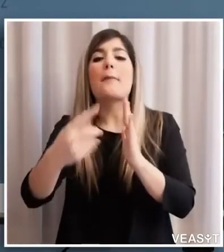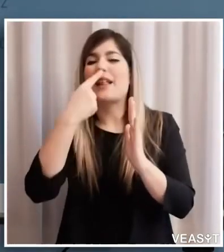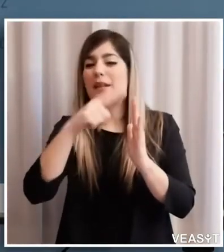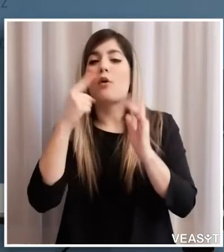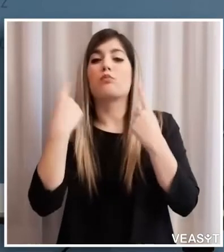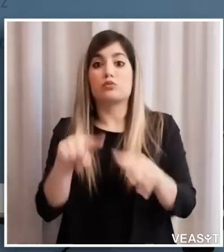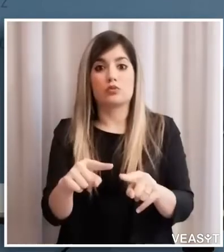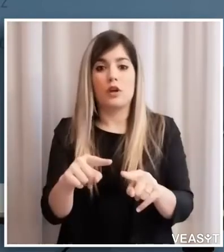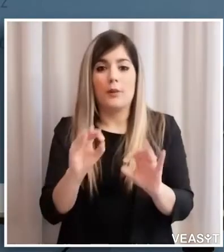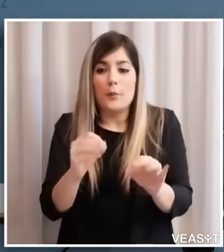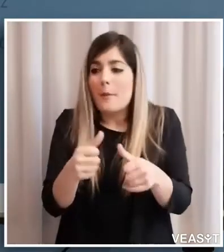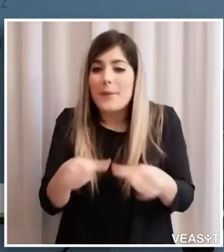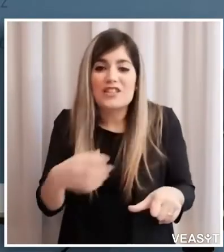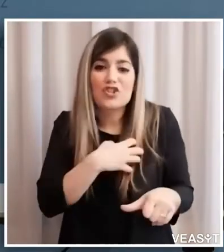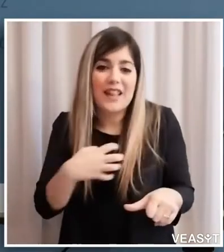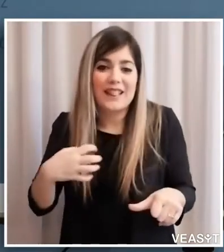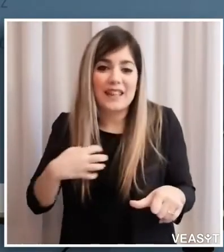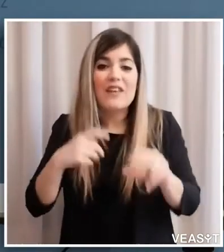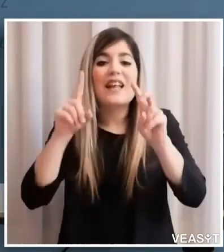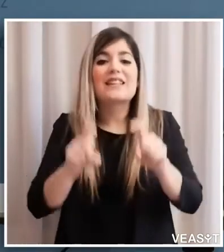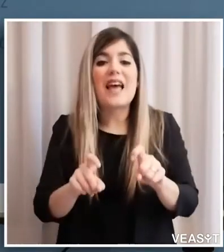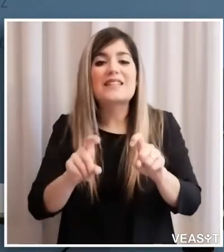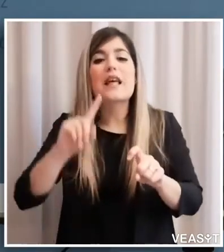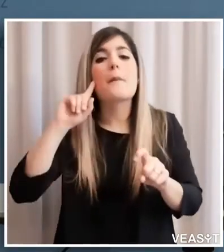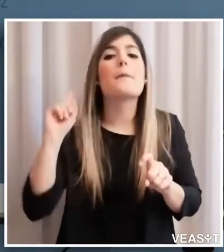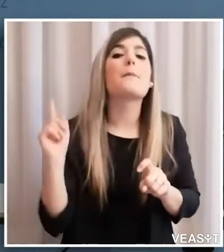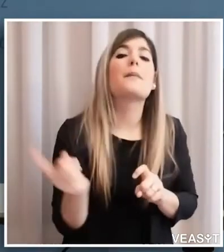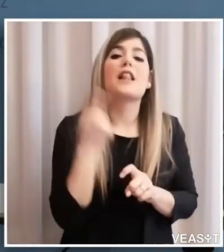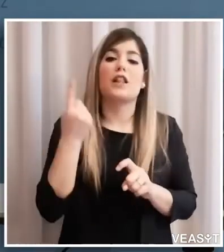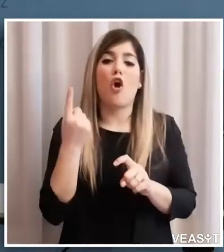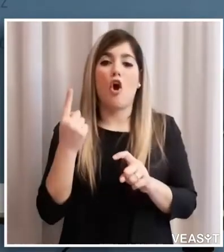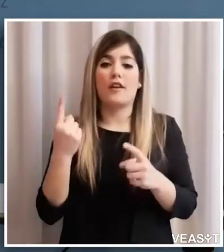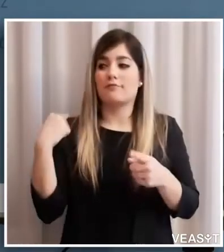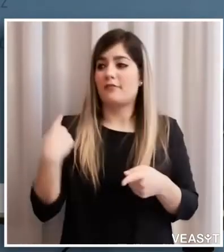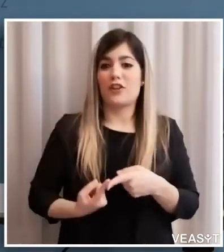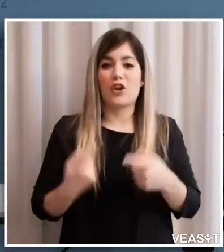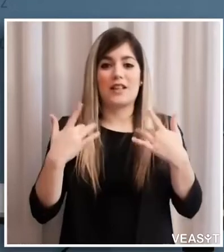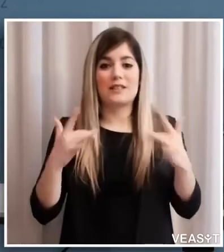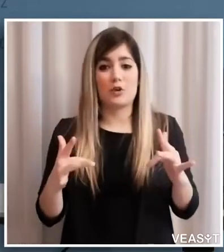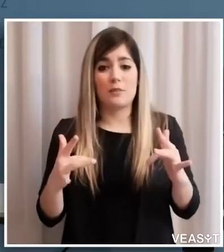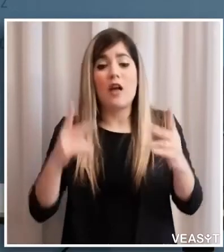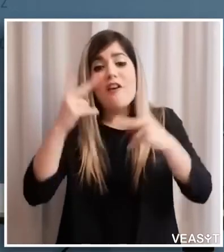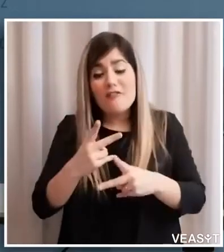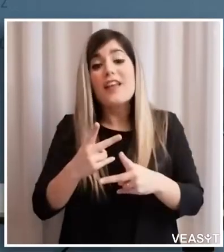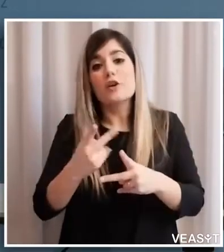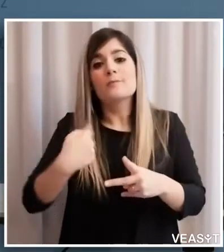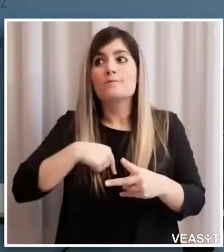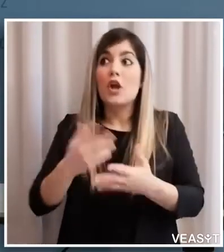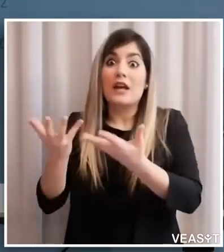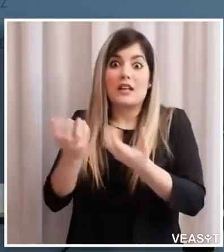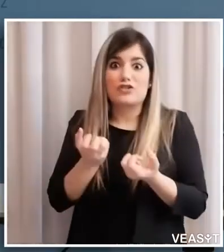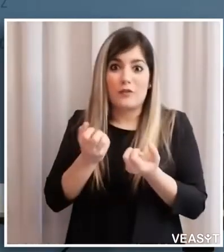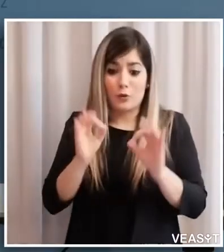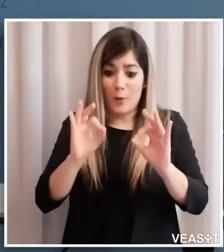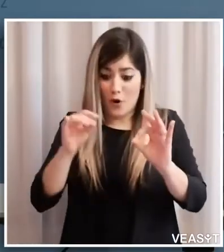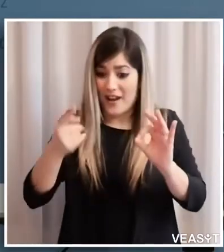molto scientifica con i test migliori attualmente disponibili per quello ci è voluto anche un attimino per riceverli li abbiamo ricevuti appena adesso ieri